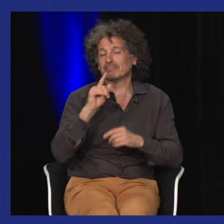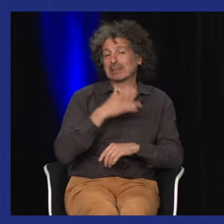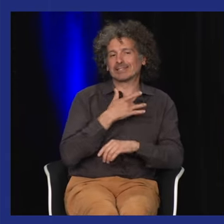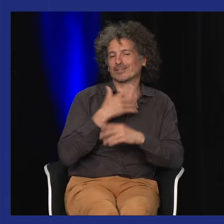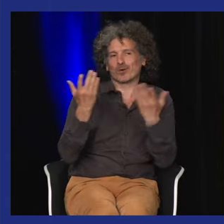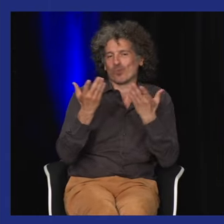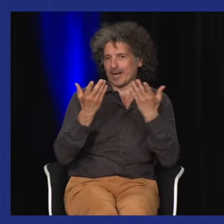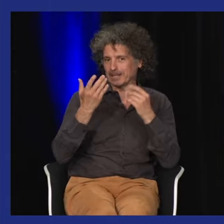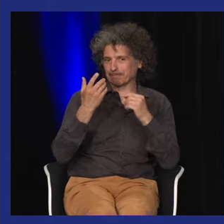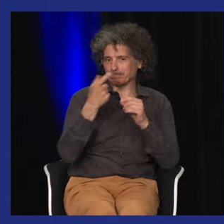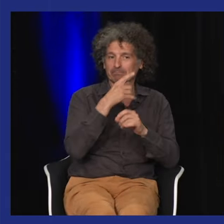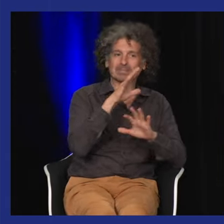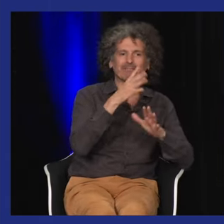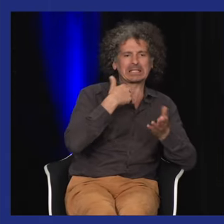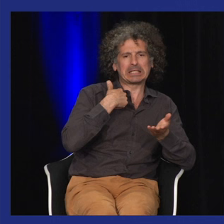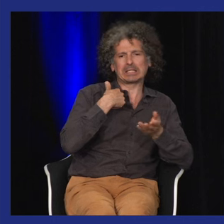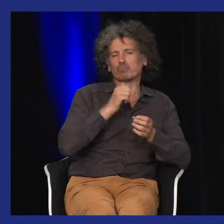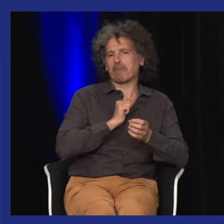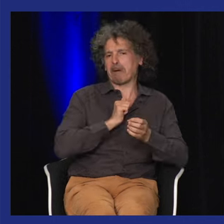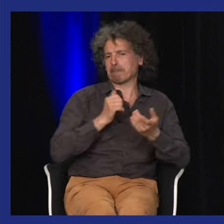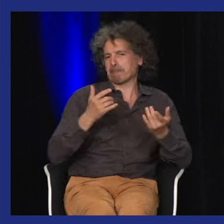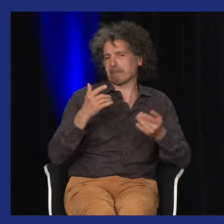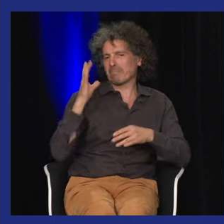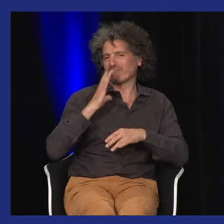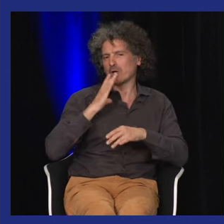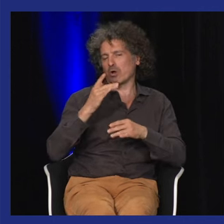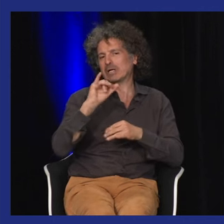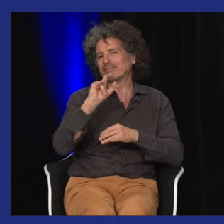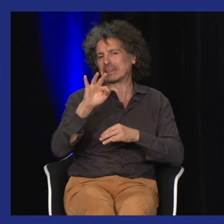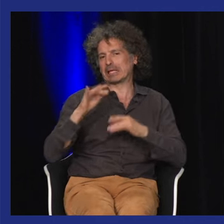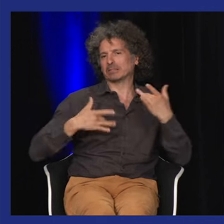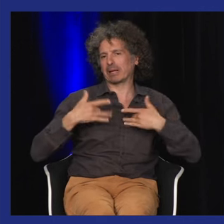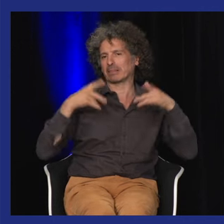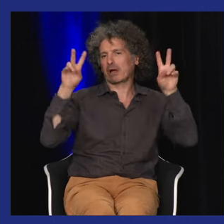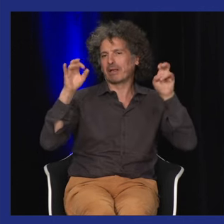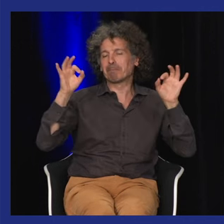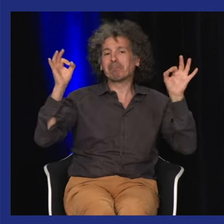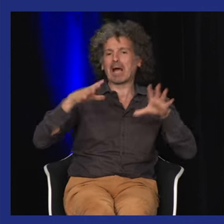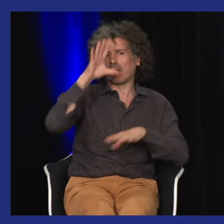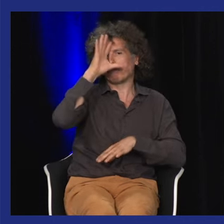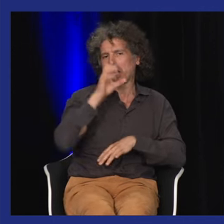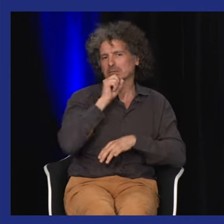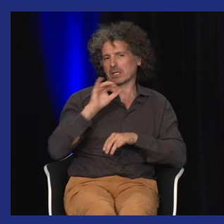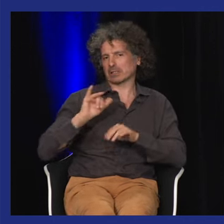alors je fais un lien vers l'écriture parce que ce qui est très intéressant moi-même quand